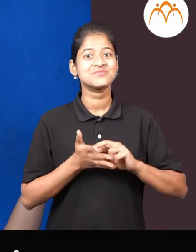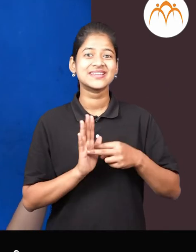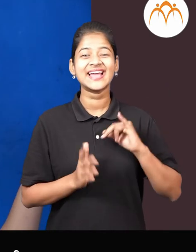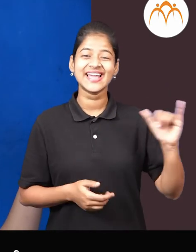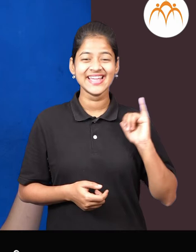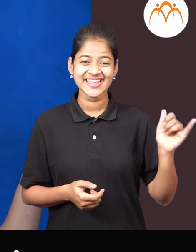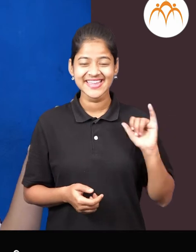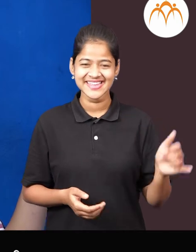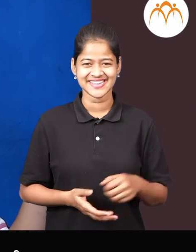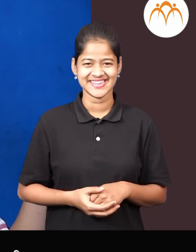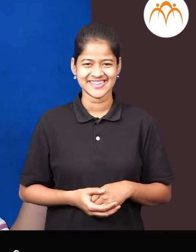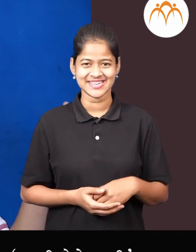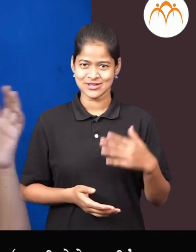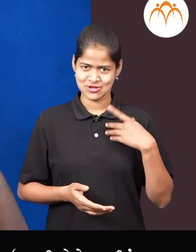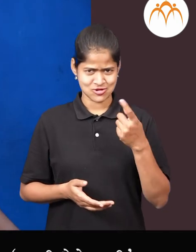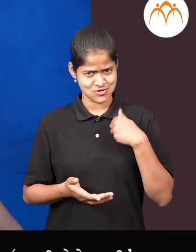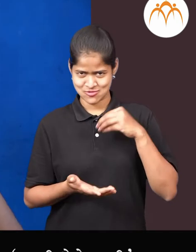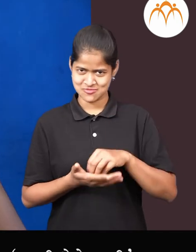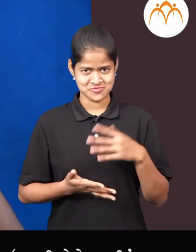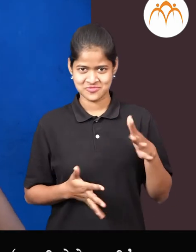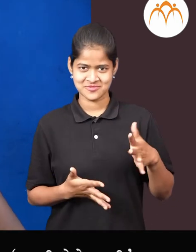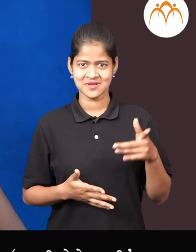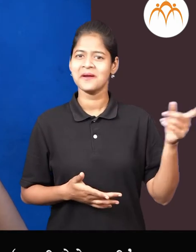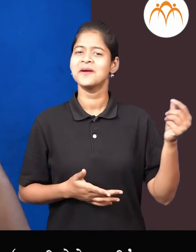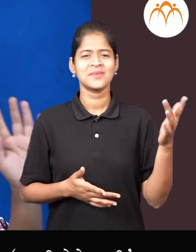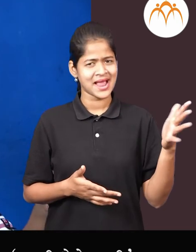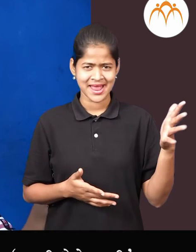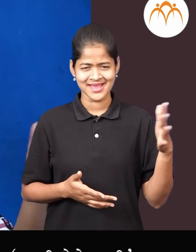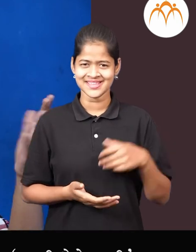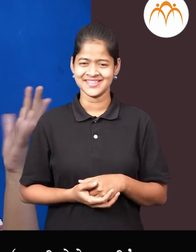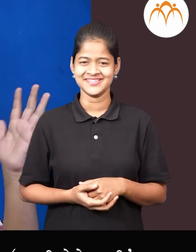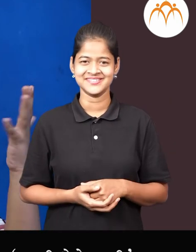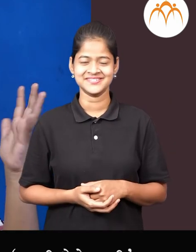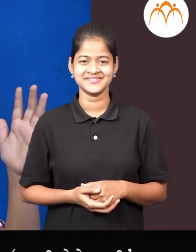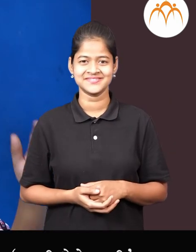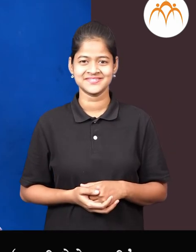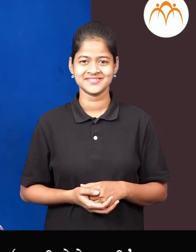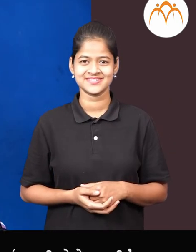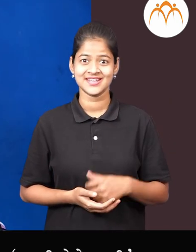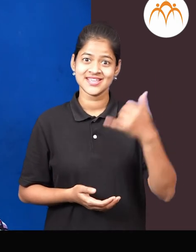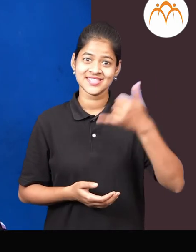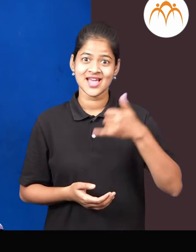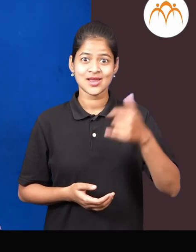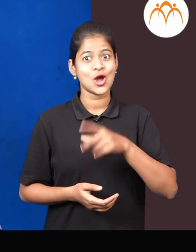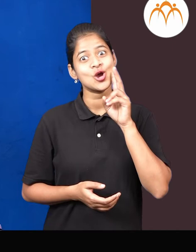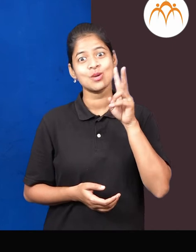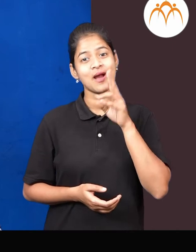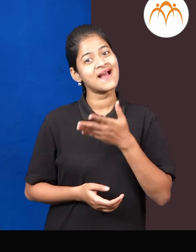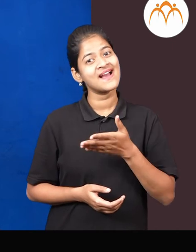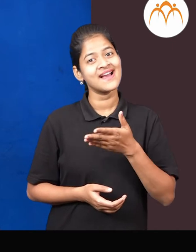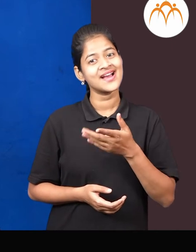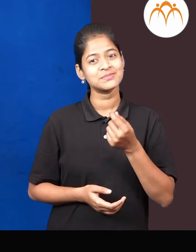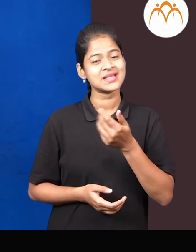स्तार्खस की? माजा कड़े काईचे पाईचे नहीं? तुझा कड़े काईचे पाईचे नहीं? दादा कड़ें